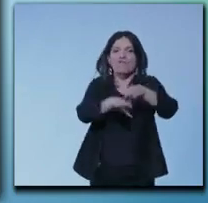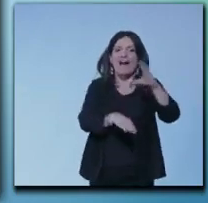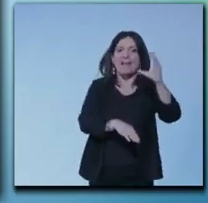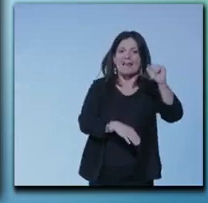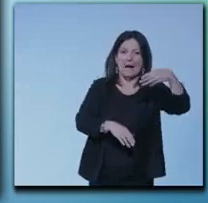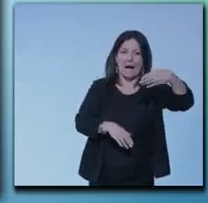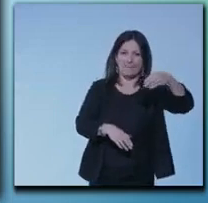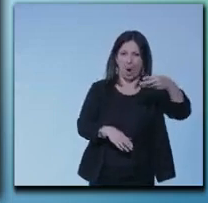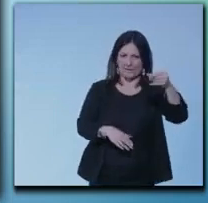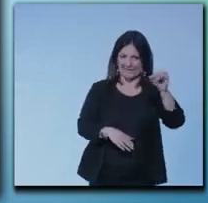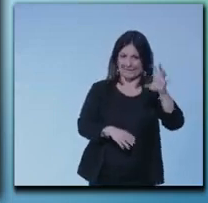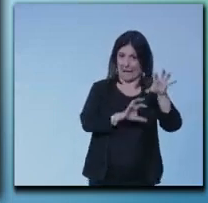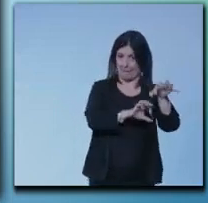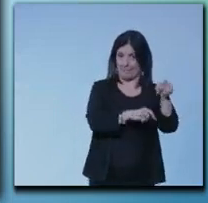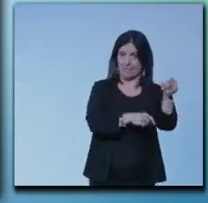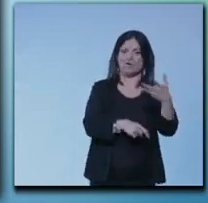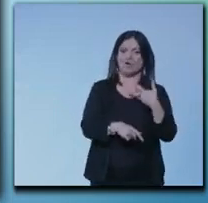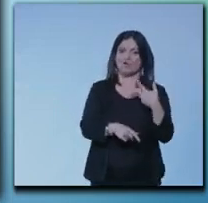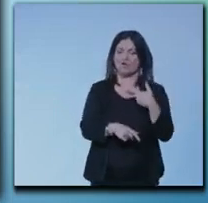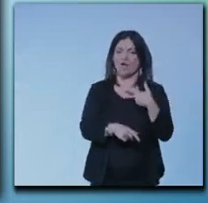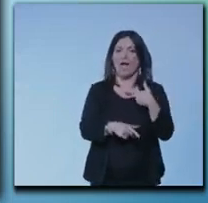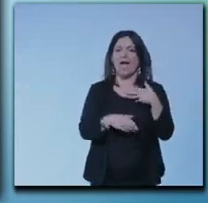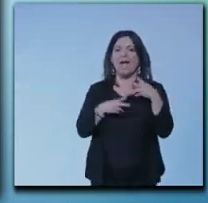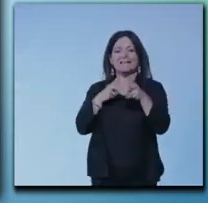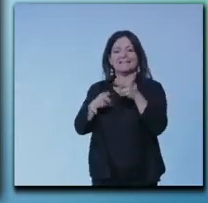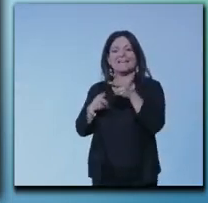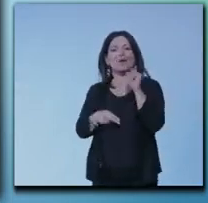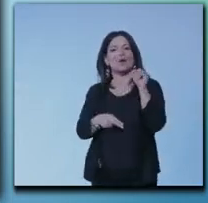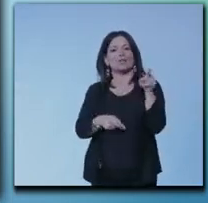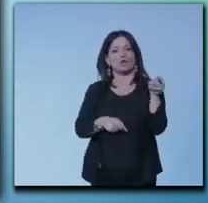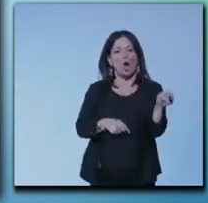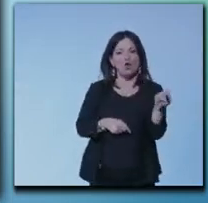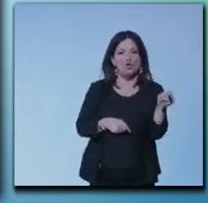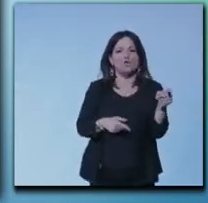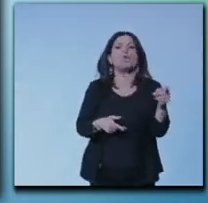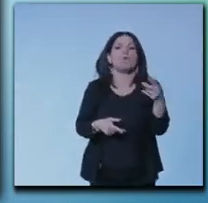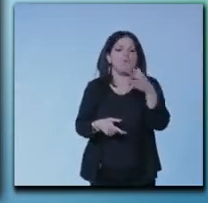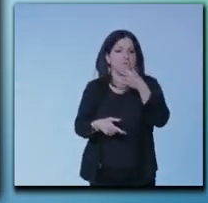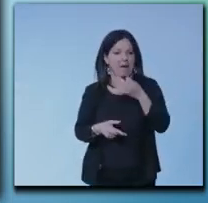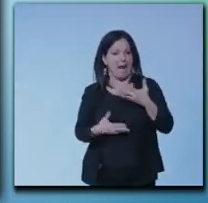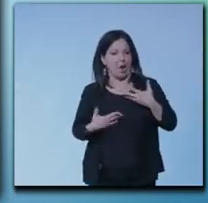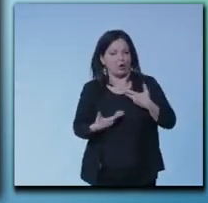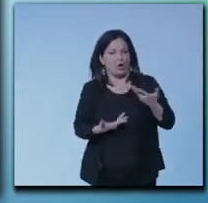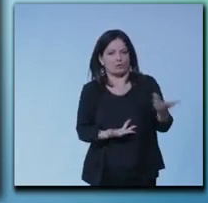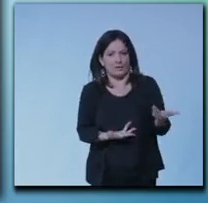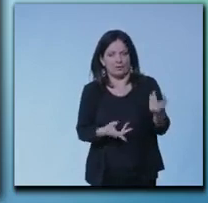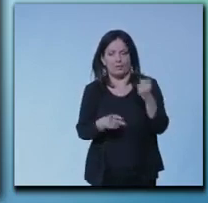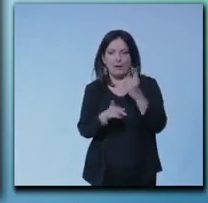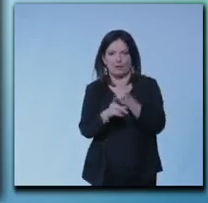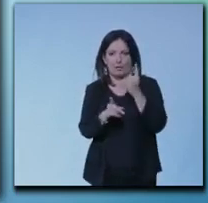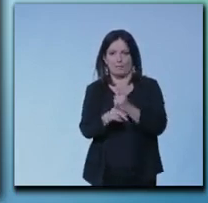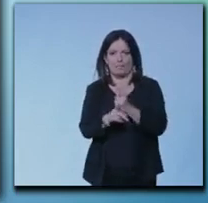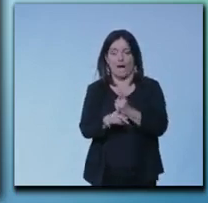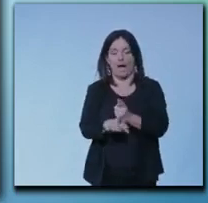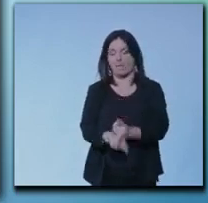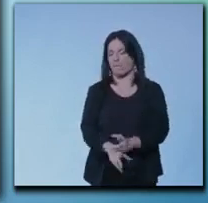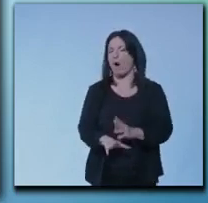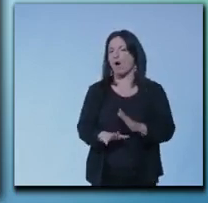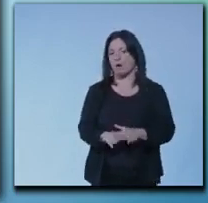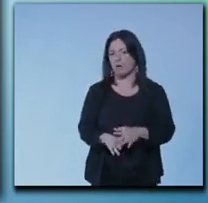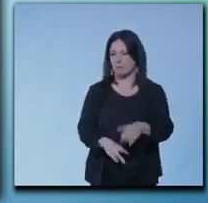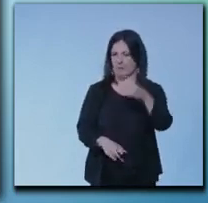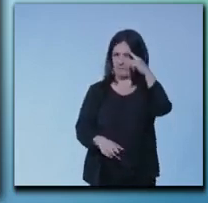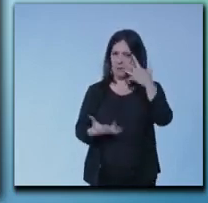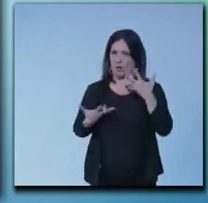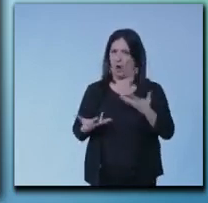contento e orgoglioso però dobbiamo riportare i piedi ben piantati per terra superando i signori del no ce lo